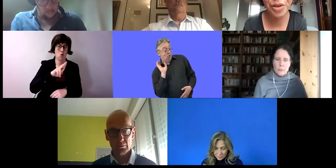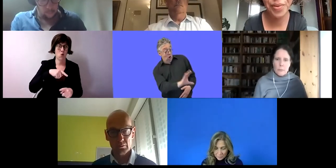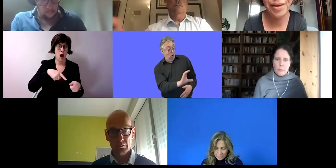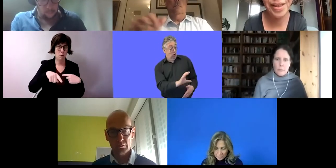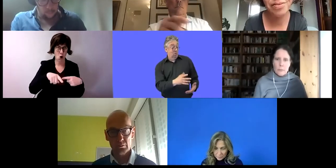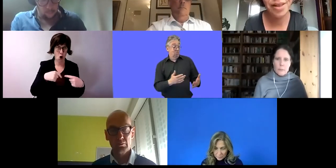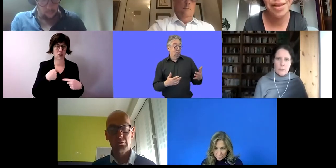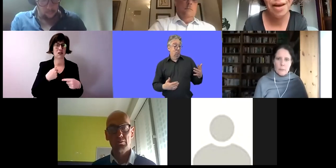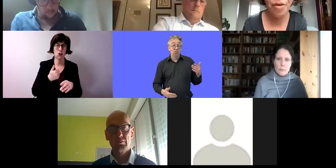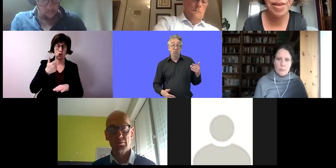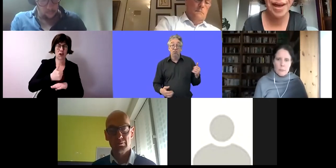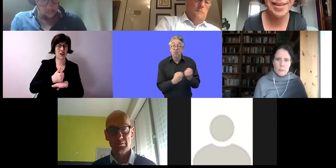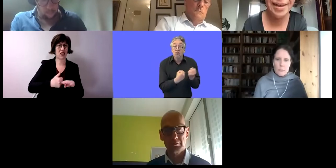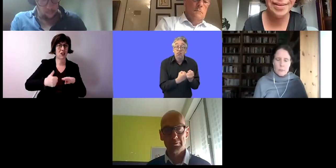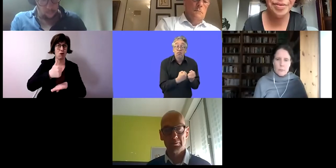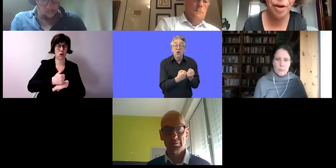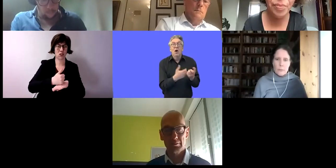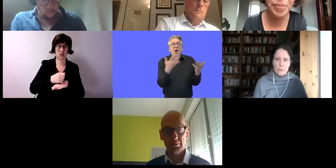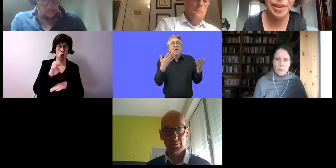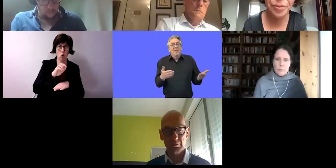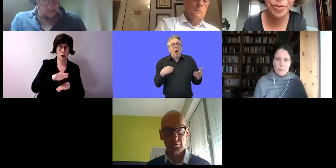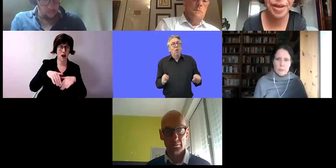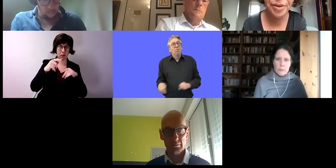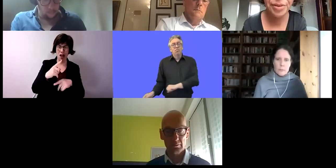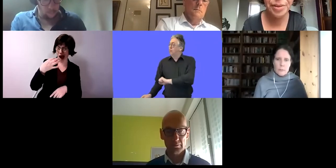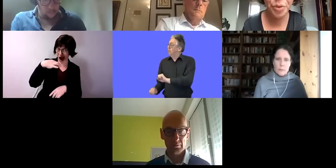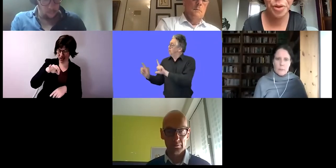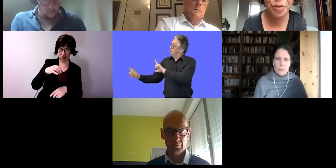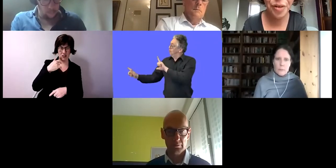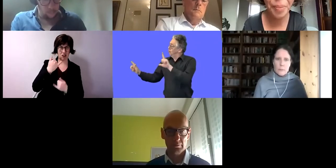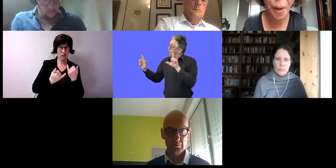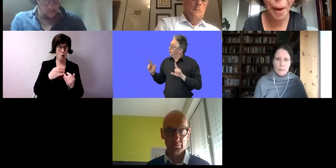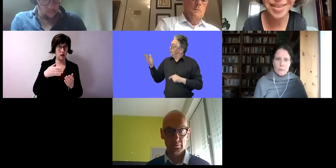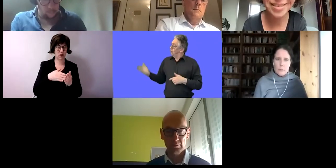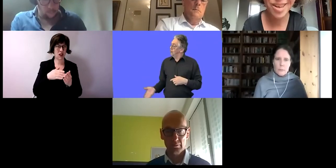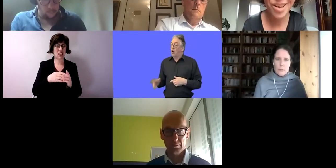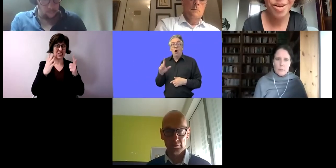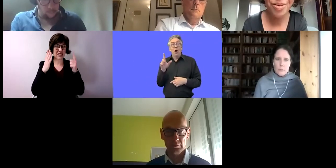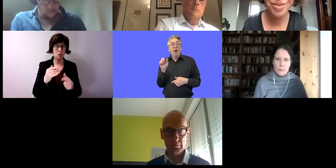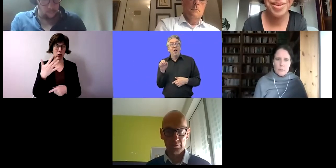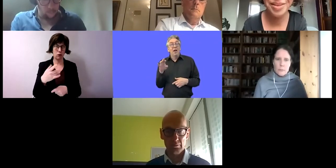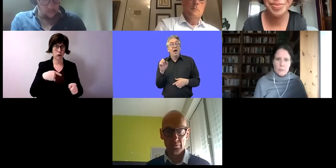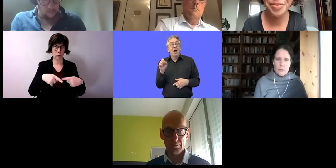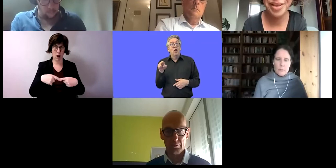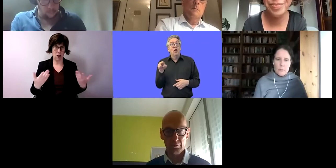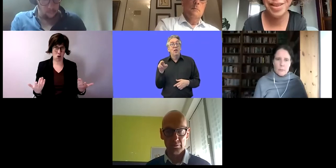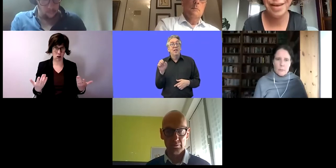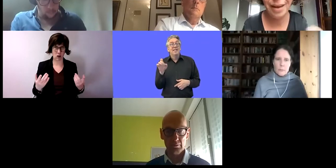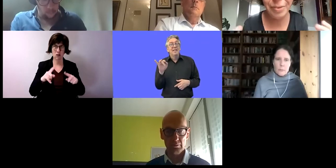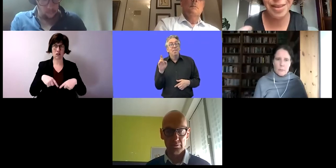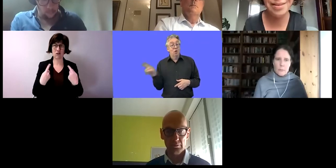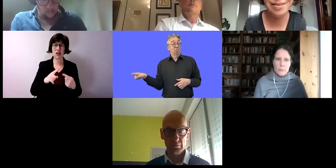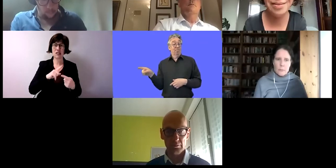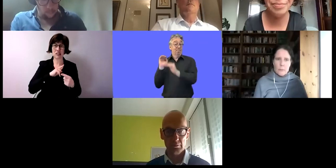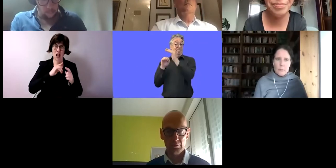Europäischen Parlament und auch da die einzige Frau mit Behinderung unter 705 Abgeordneten und befasse mich,